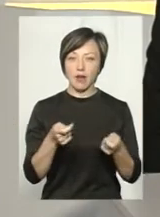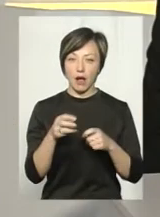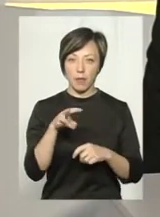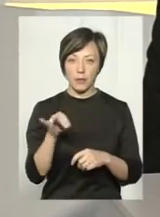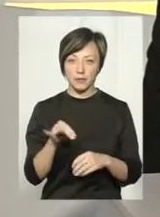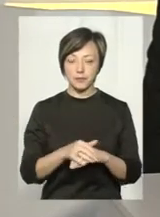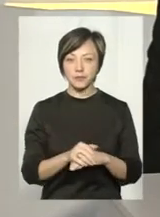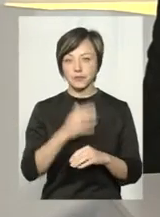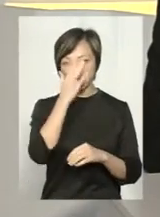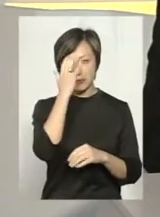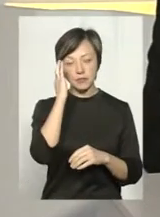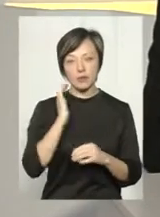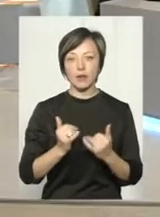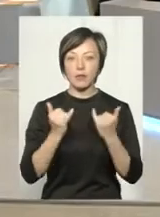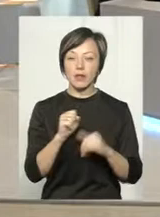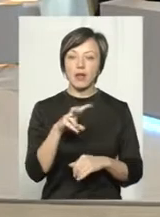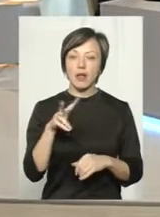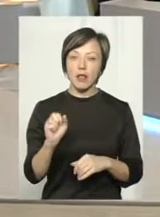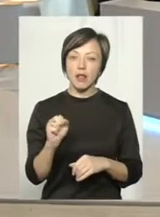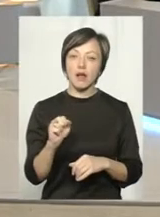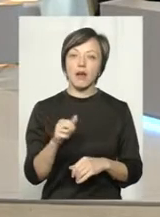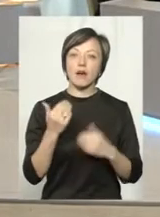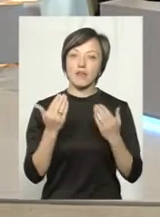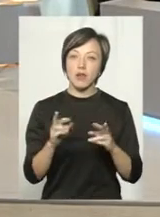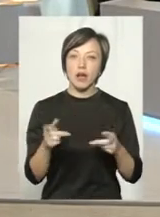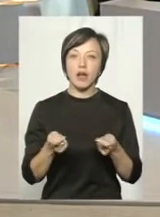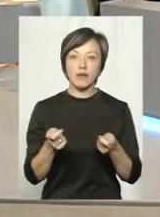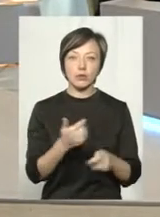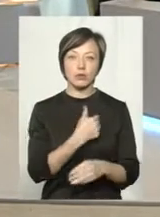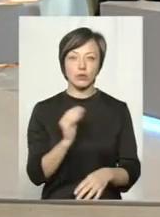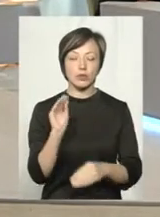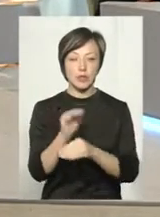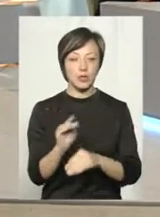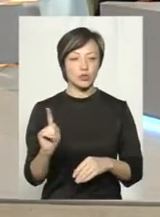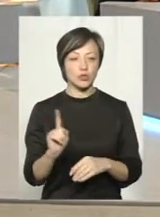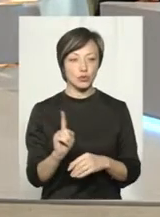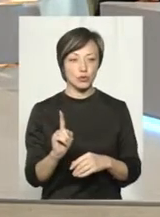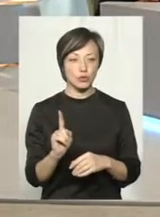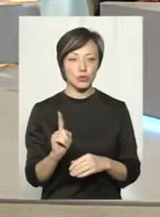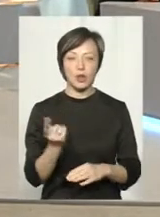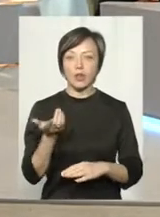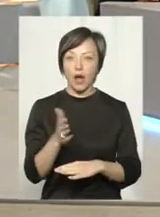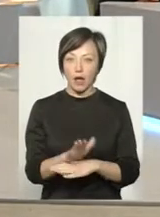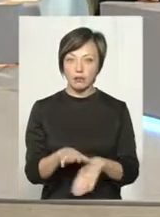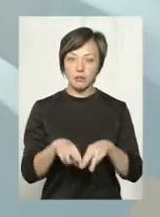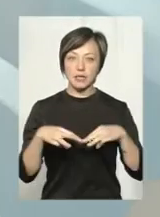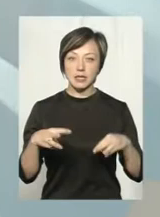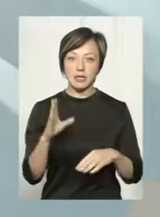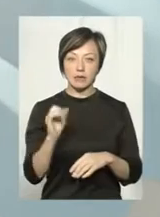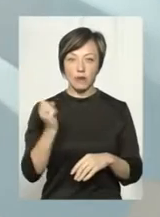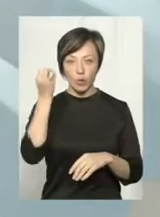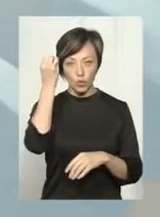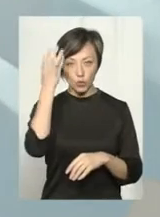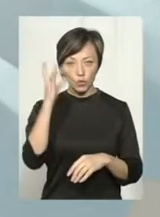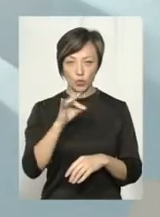Пані Галу, а ви керівник? Я хочу додати, що наказом Міністерства культури